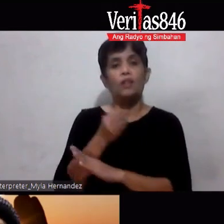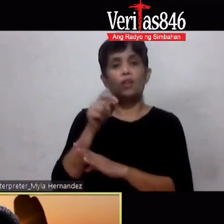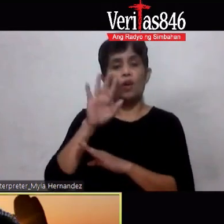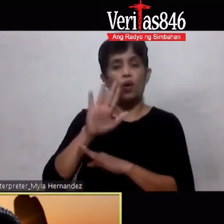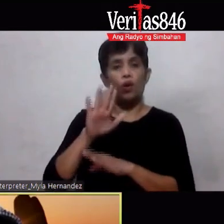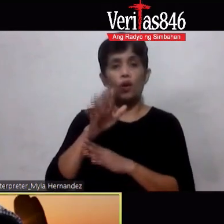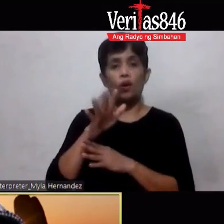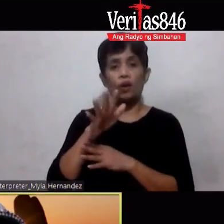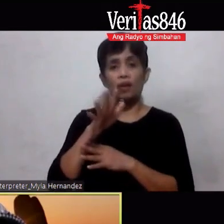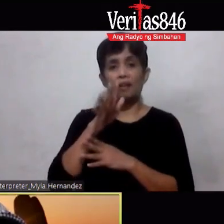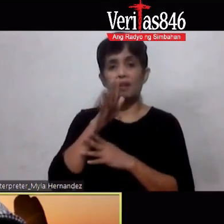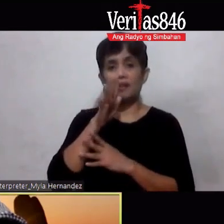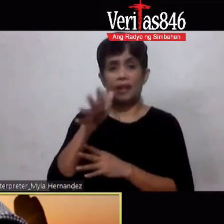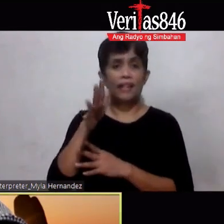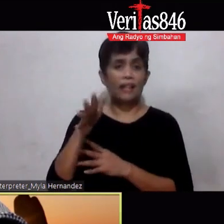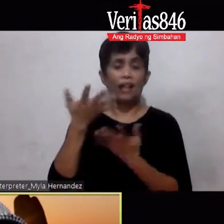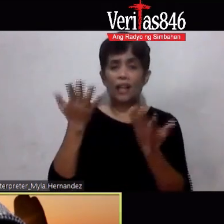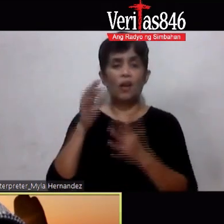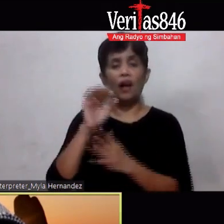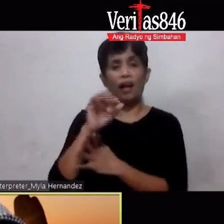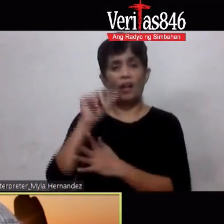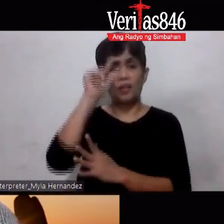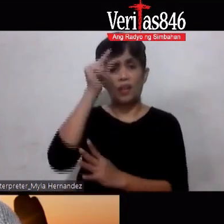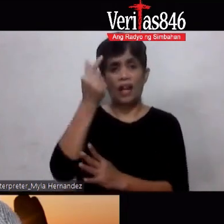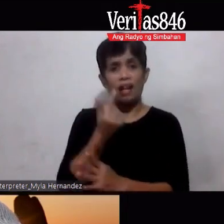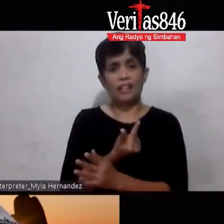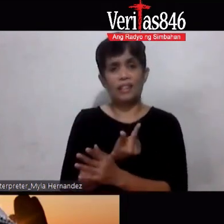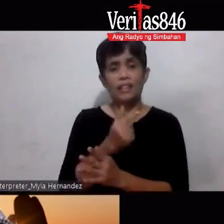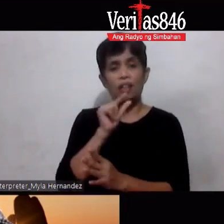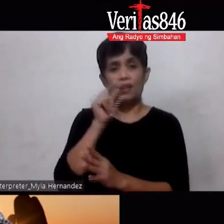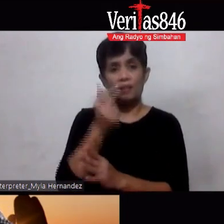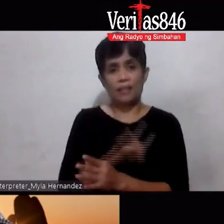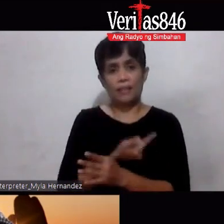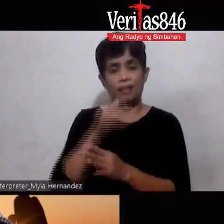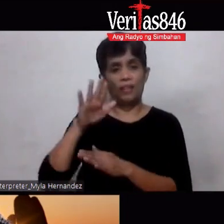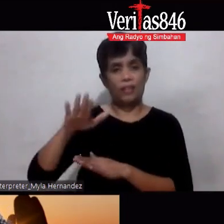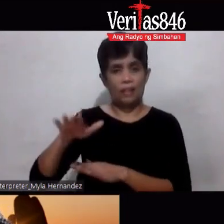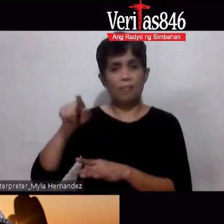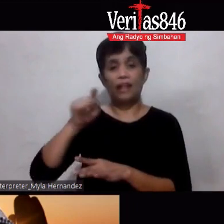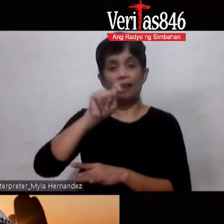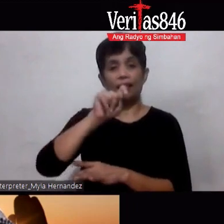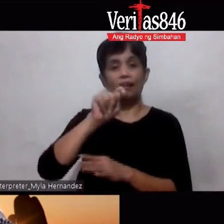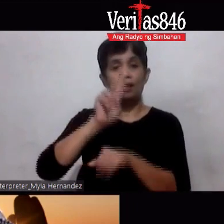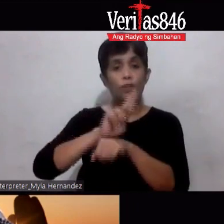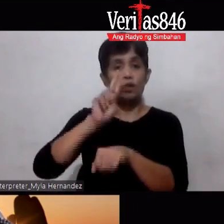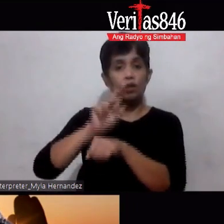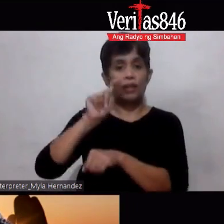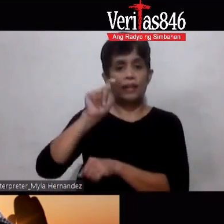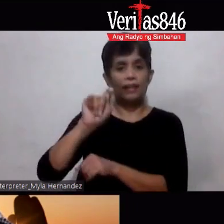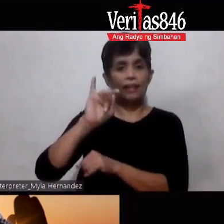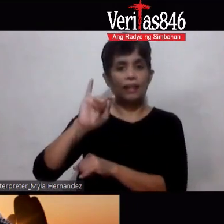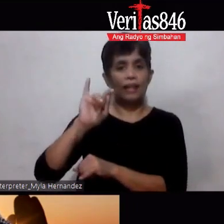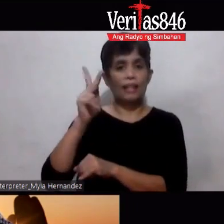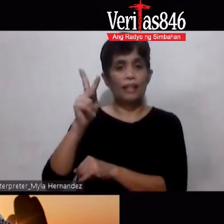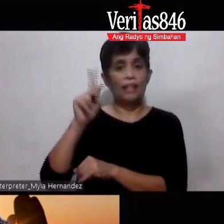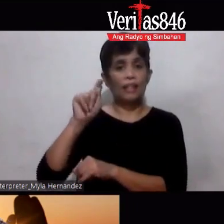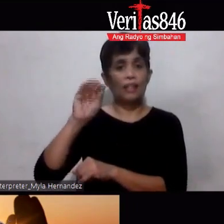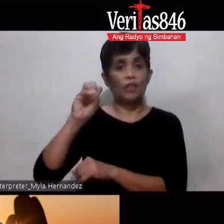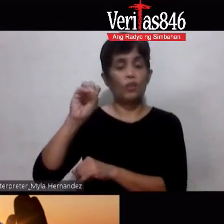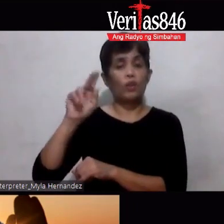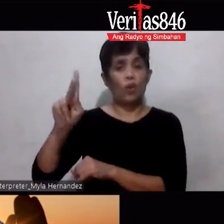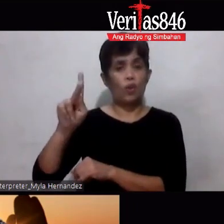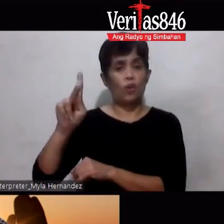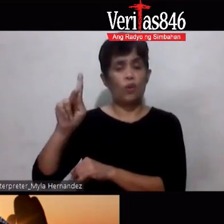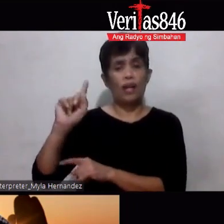mag tiktok kayo tungkol sa produkto na niri resell mo mag tiktok kayo tungkol sa ano nakuha mong benefit